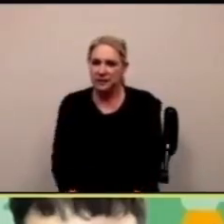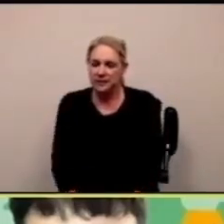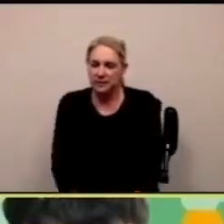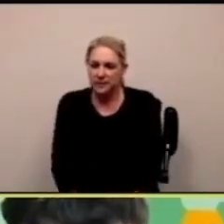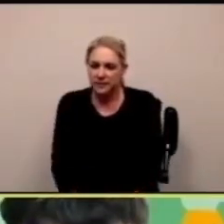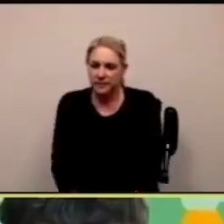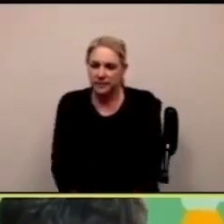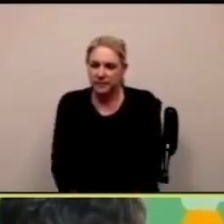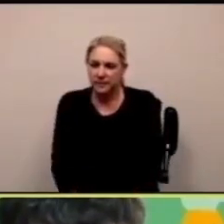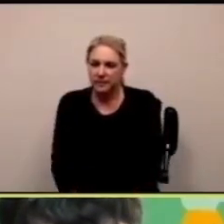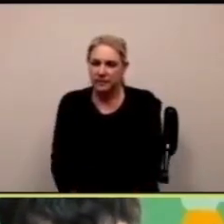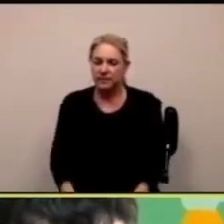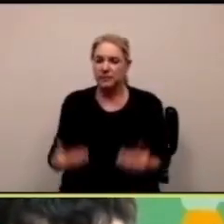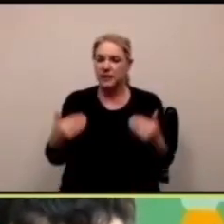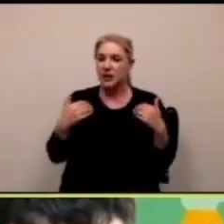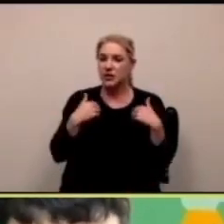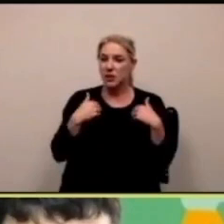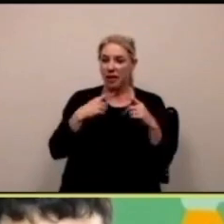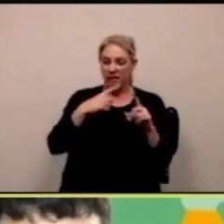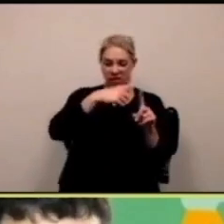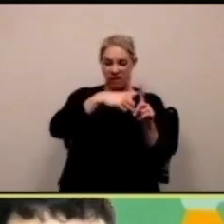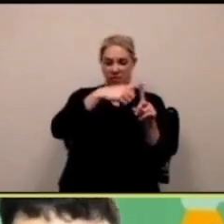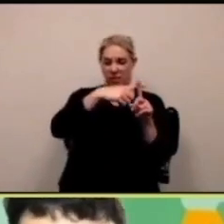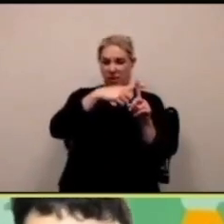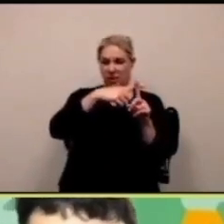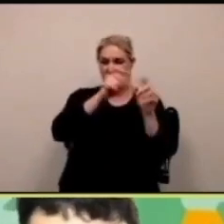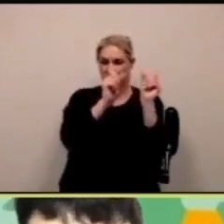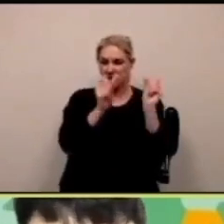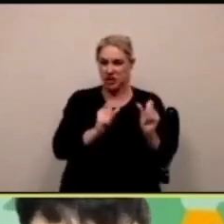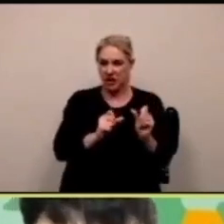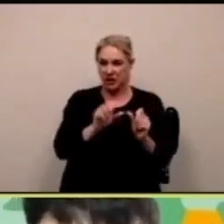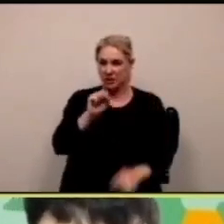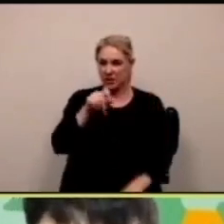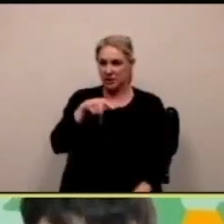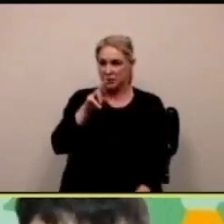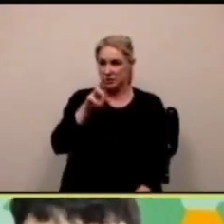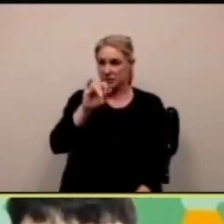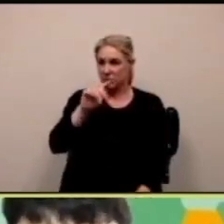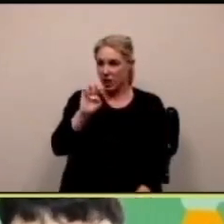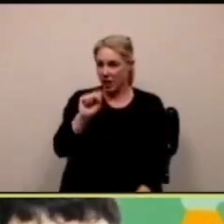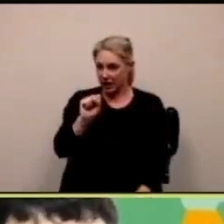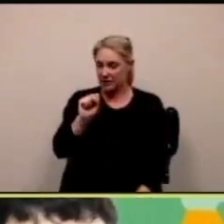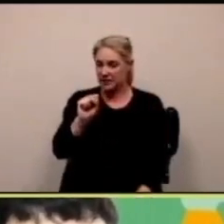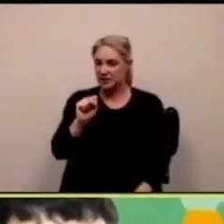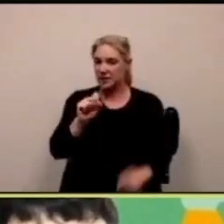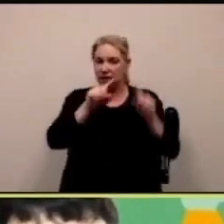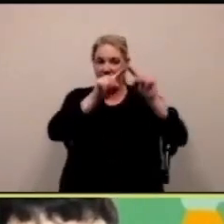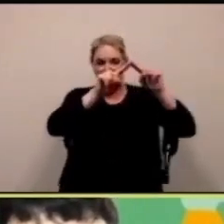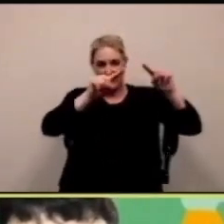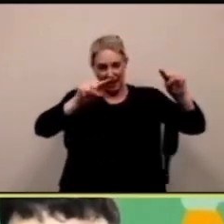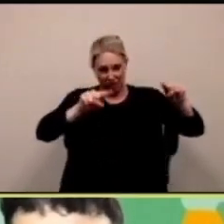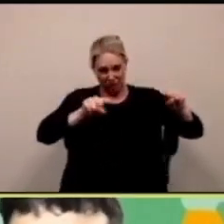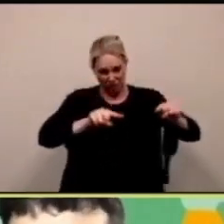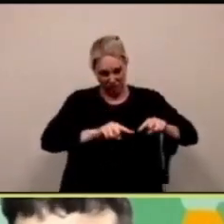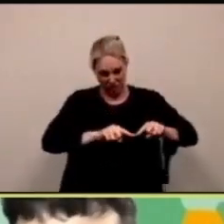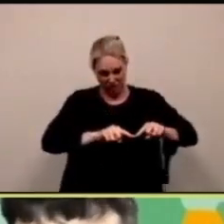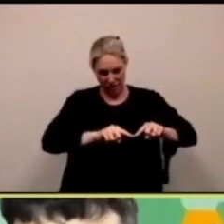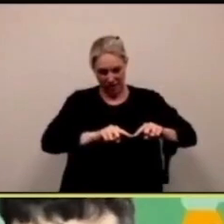inclinato vero esatto allora anche tu abbia questi